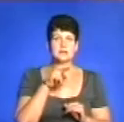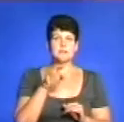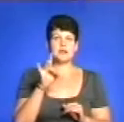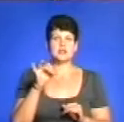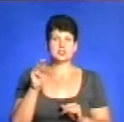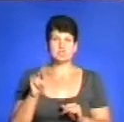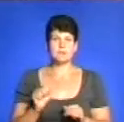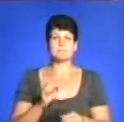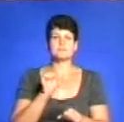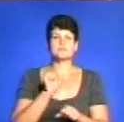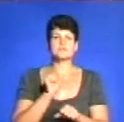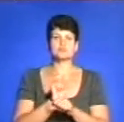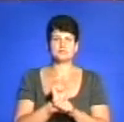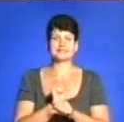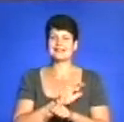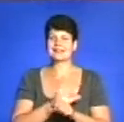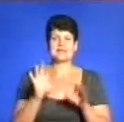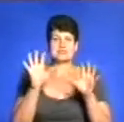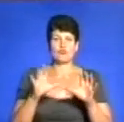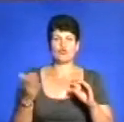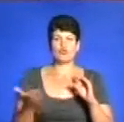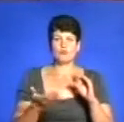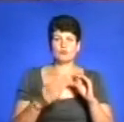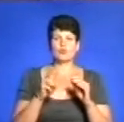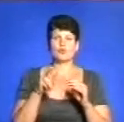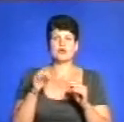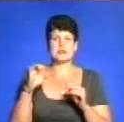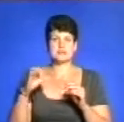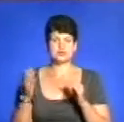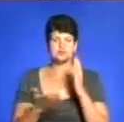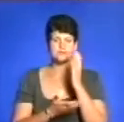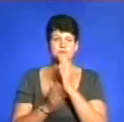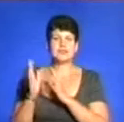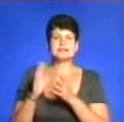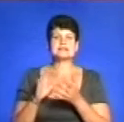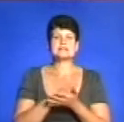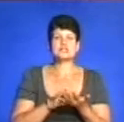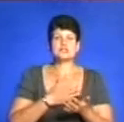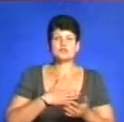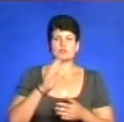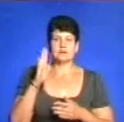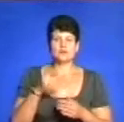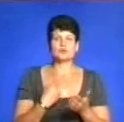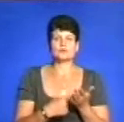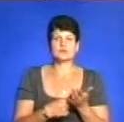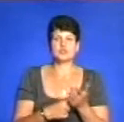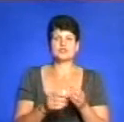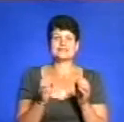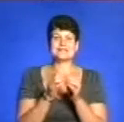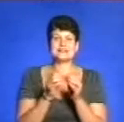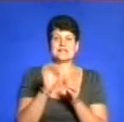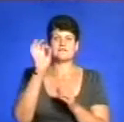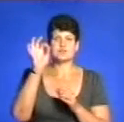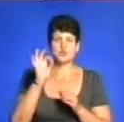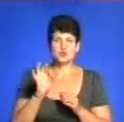незаконну виробку лісу, знищення нашого вибуху, а також довести, щоб з 10%